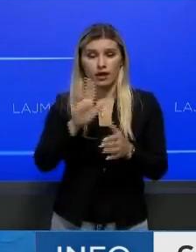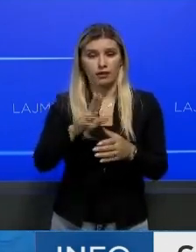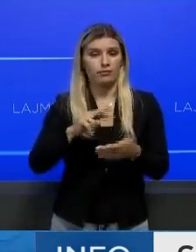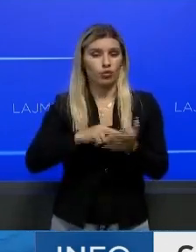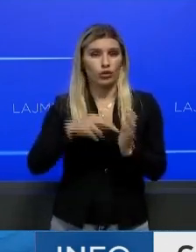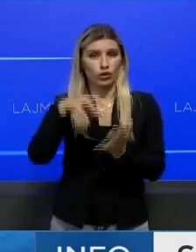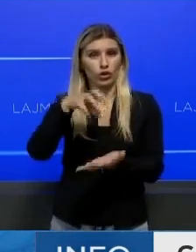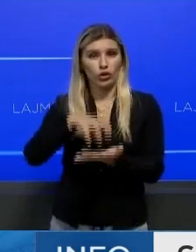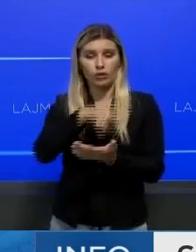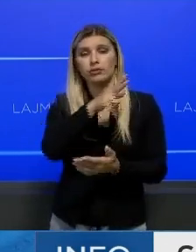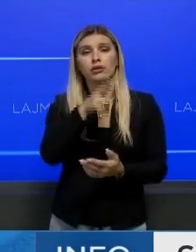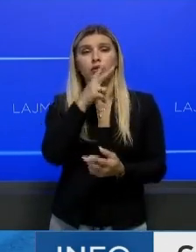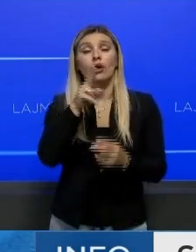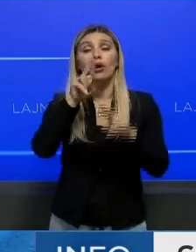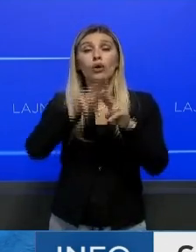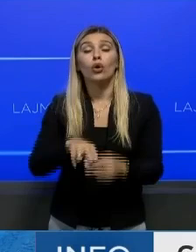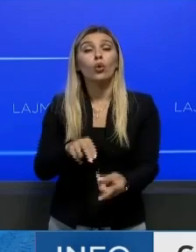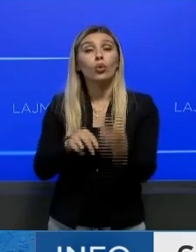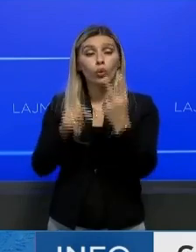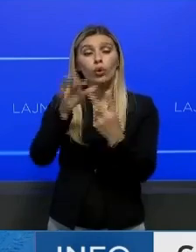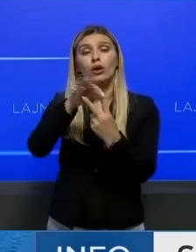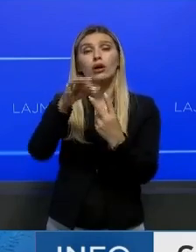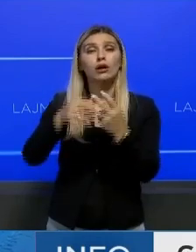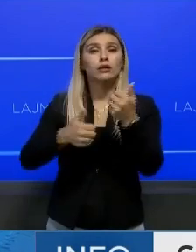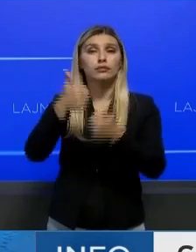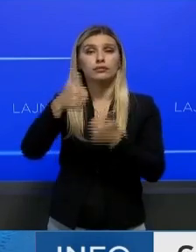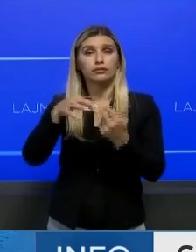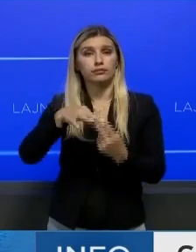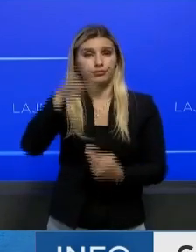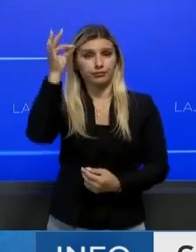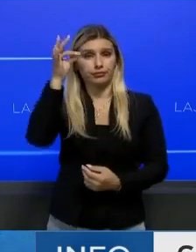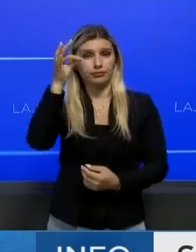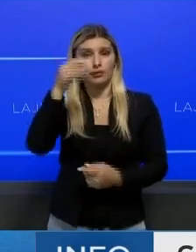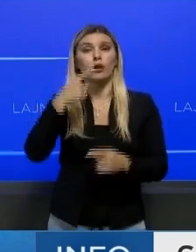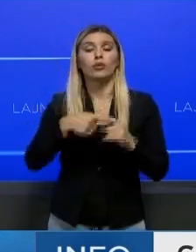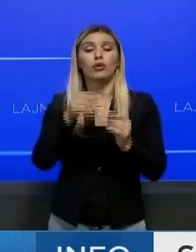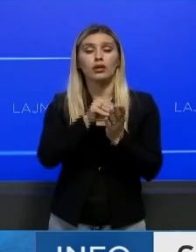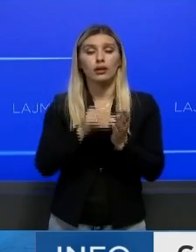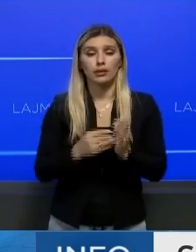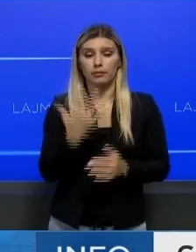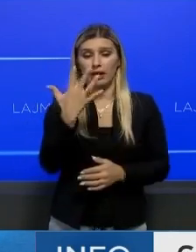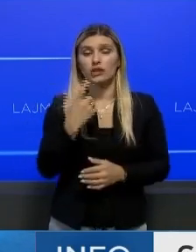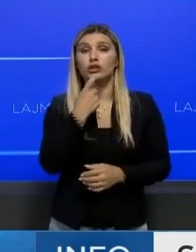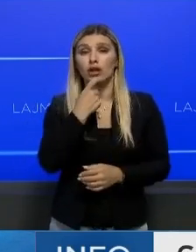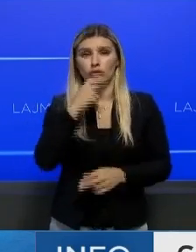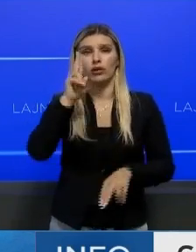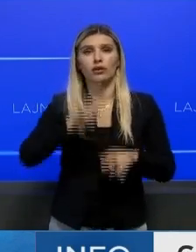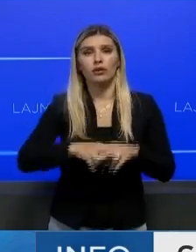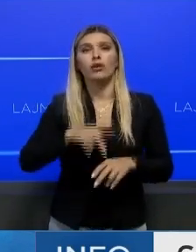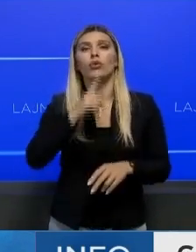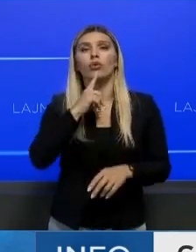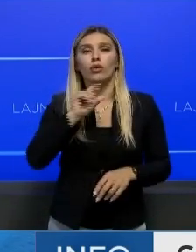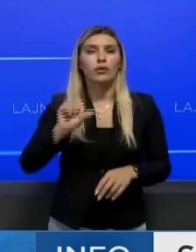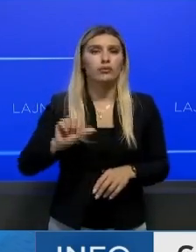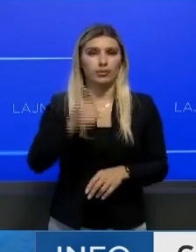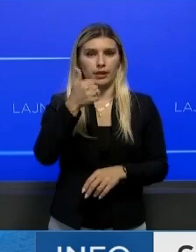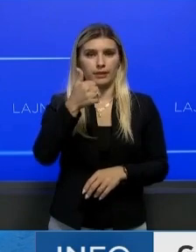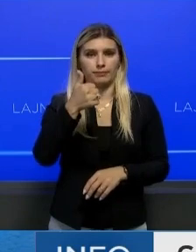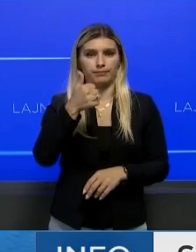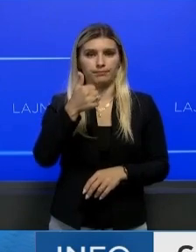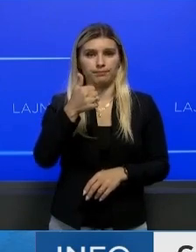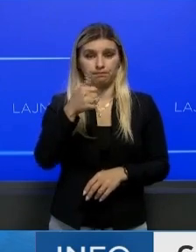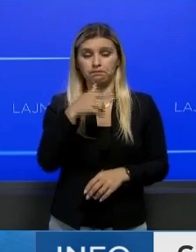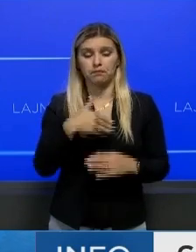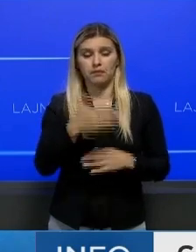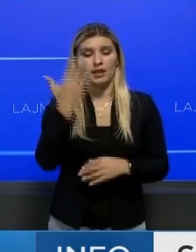zgjedhin më pas midis këtyre 2 të fundit dërsa fituasi dhe të shpalët më 5 shtator. Ishtë sekretari shëndetsis Savit